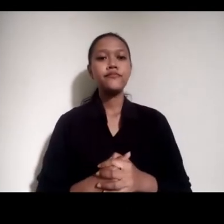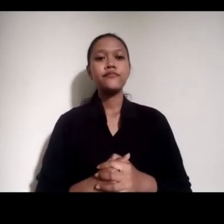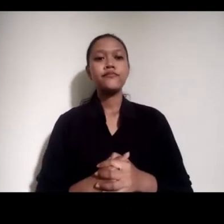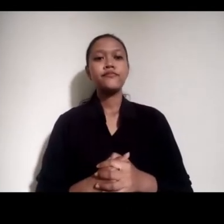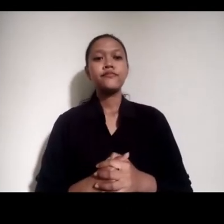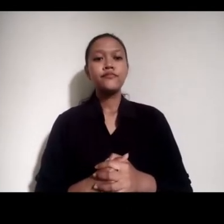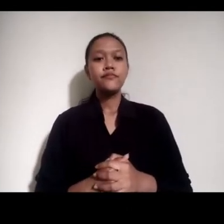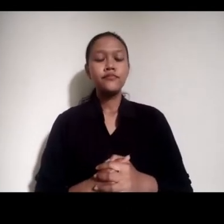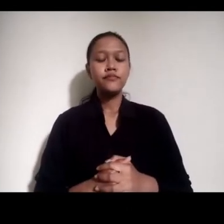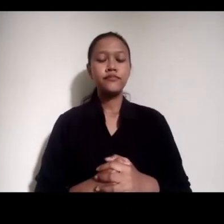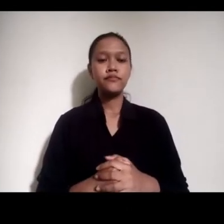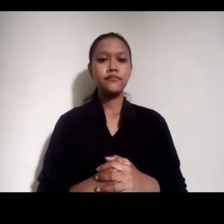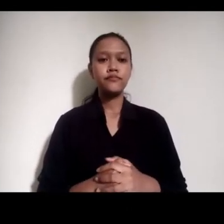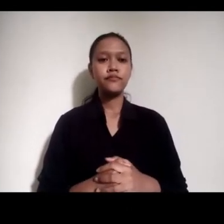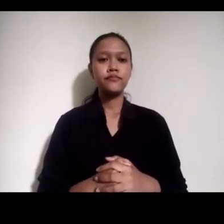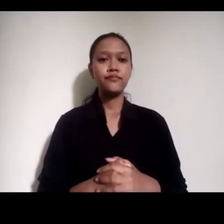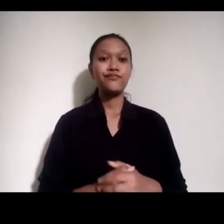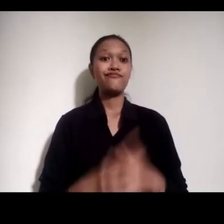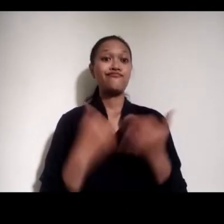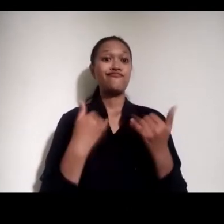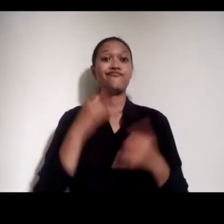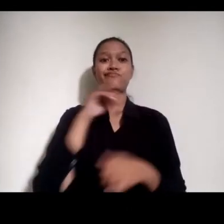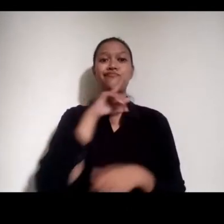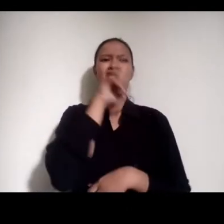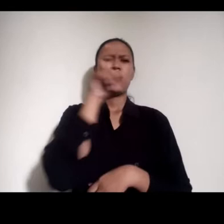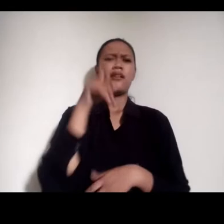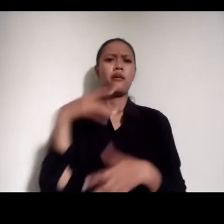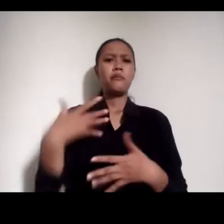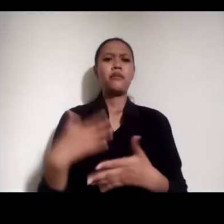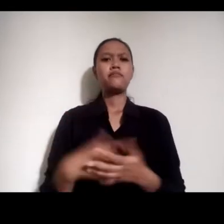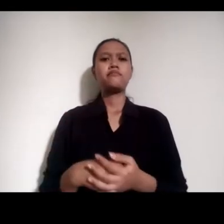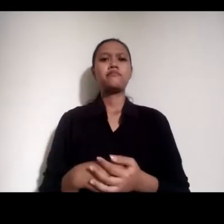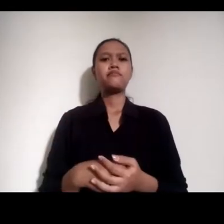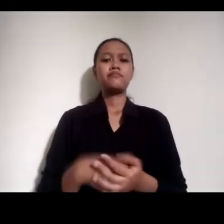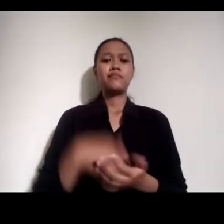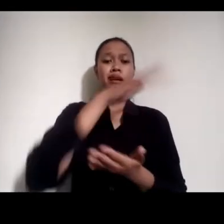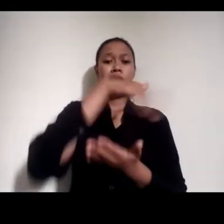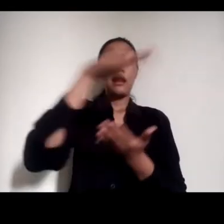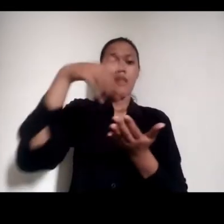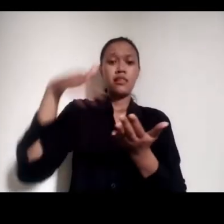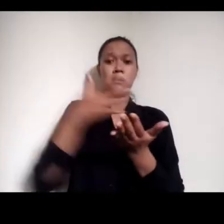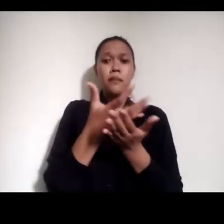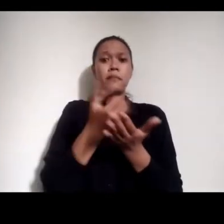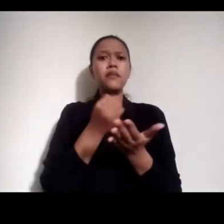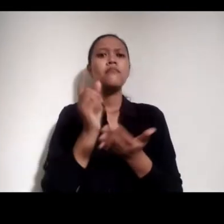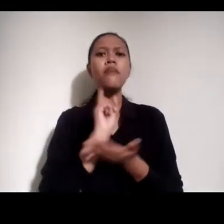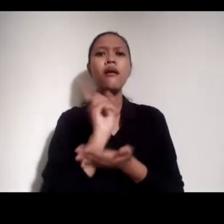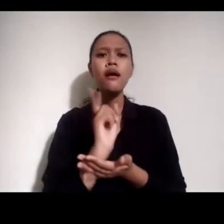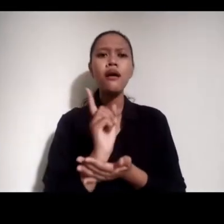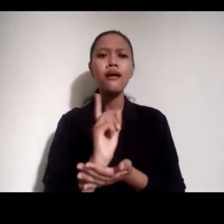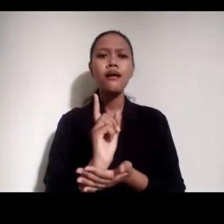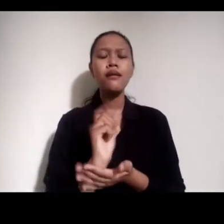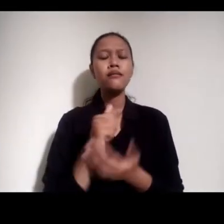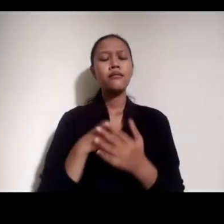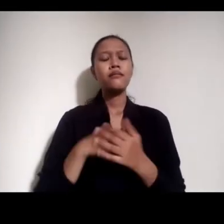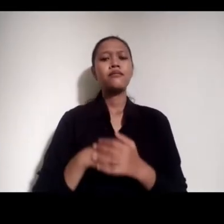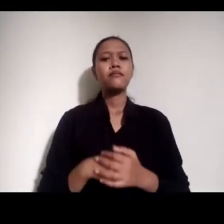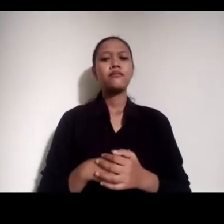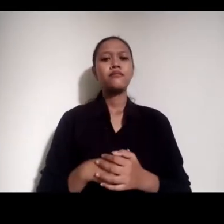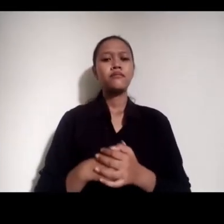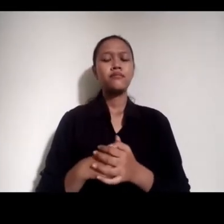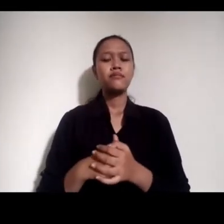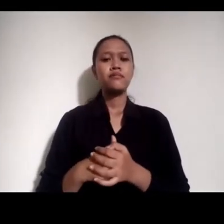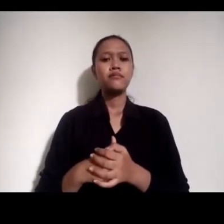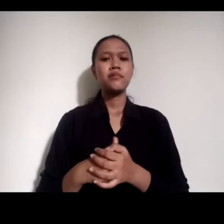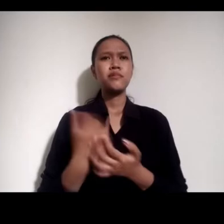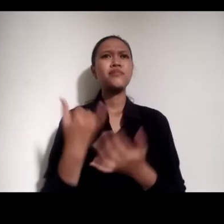Nah Pertanyaannya adalah Dimana kita bisa menemukan data Kalau tadi kita bilang Ini kan banjir